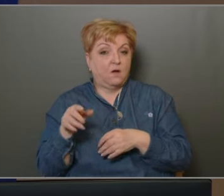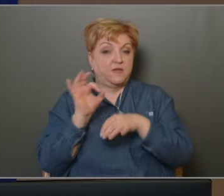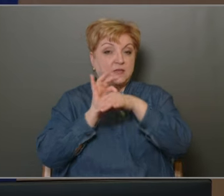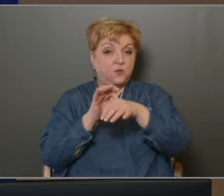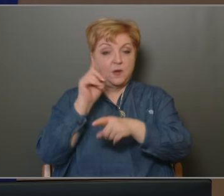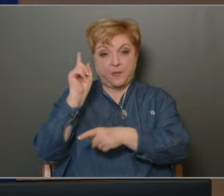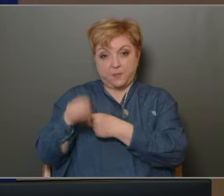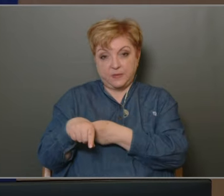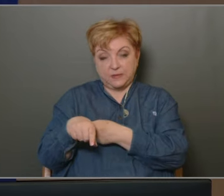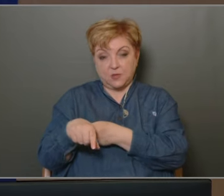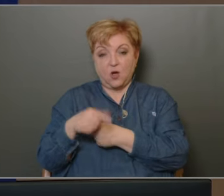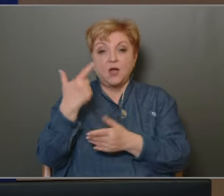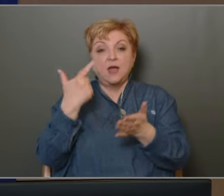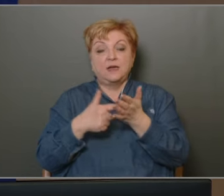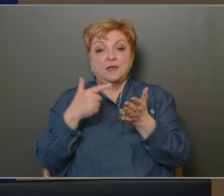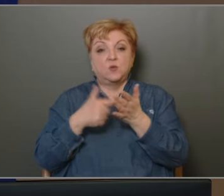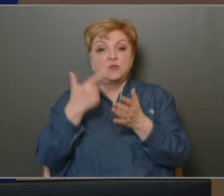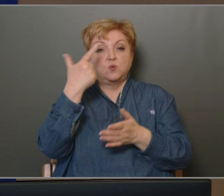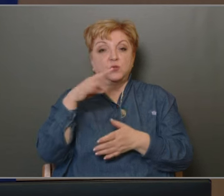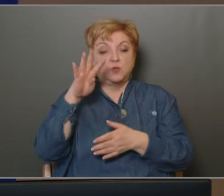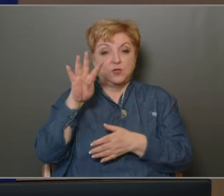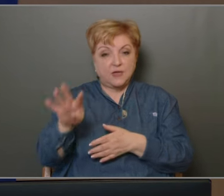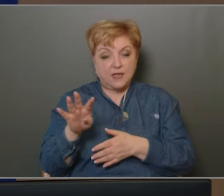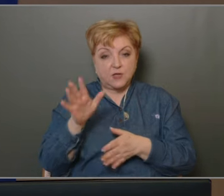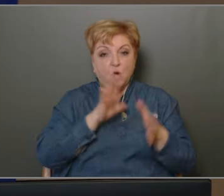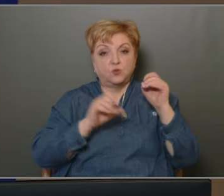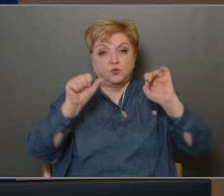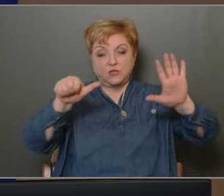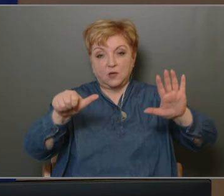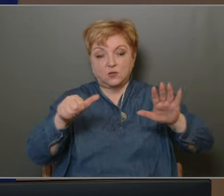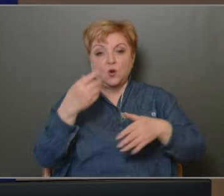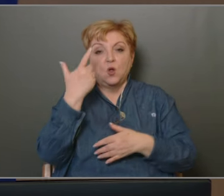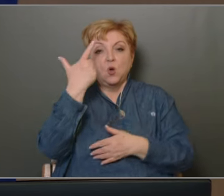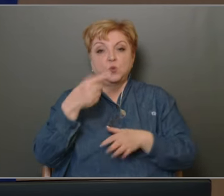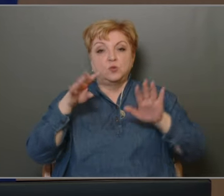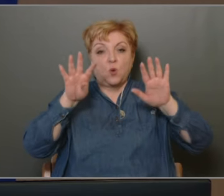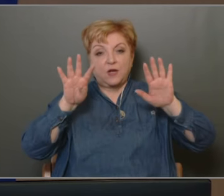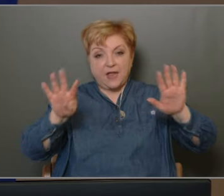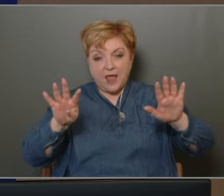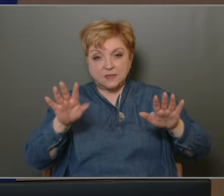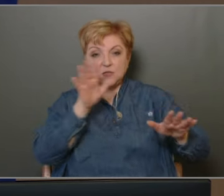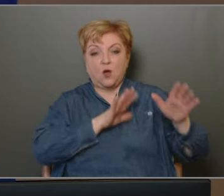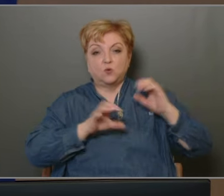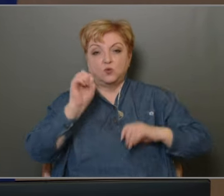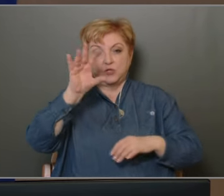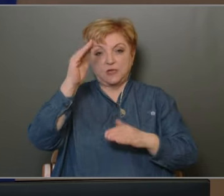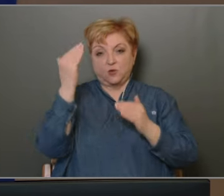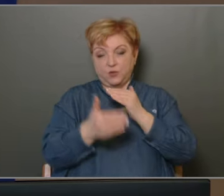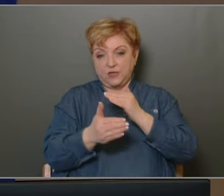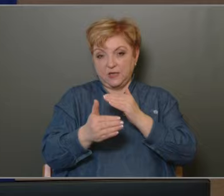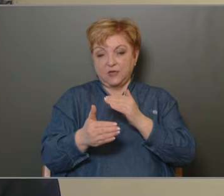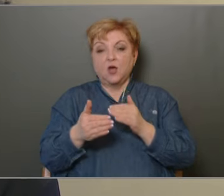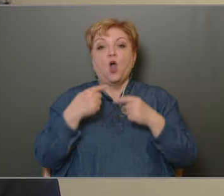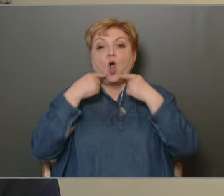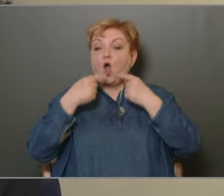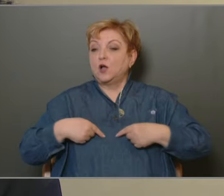Határozott időre 2024. augusztus 16-tól, 2029. augusztus 15-ig. Az intézményben fennálló határozatlan